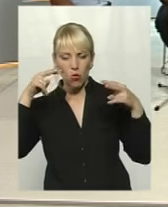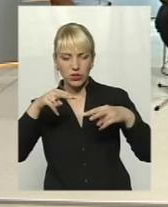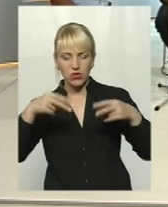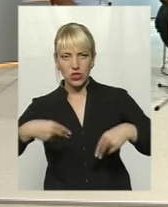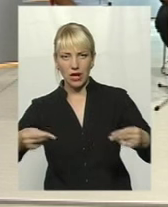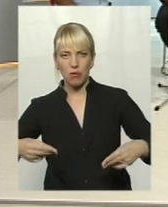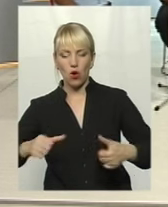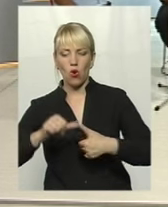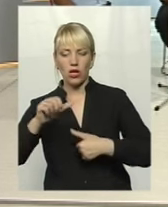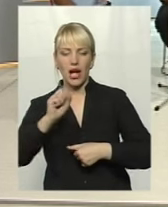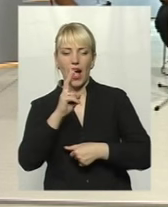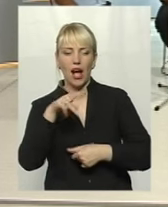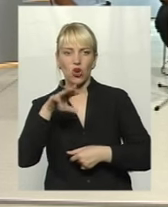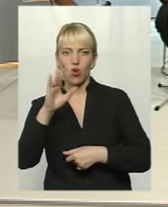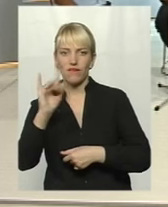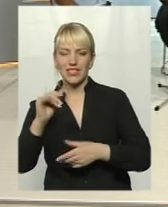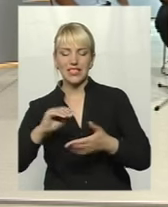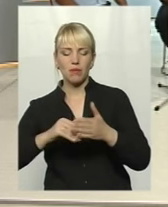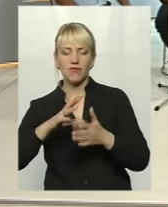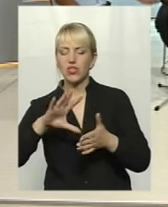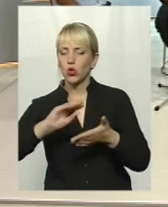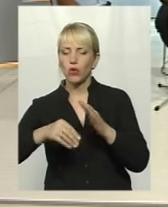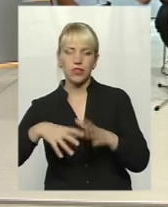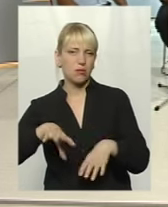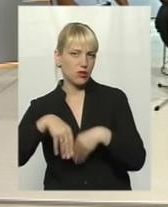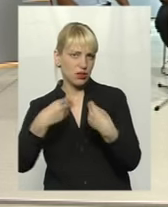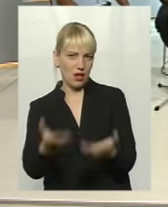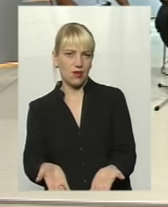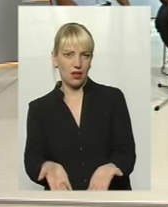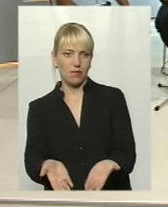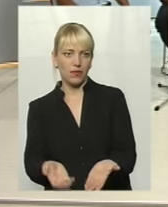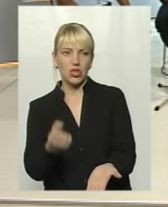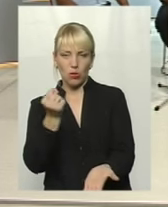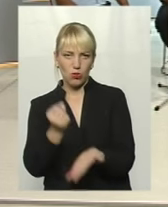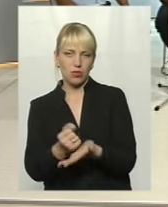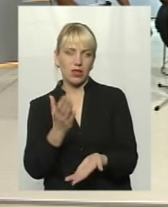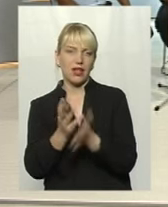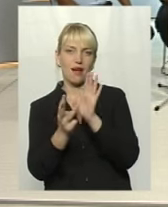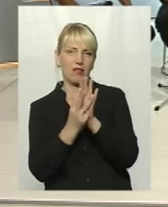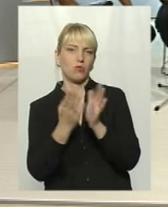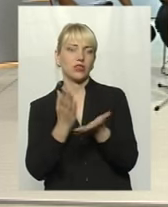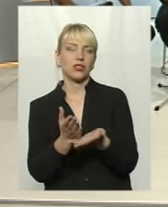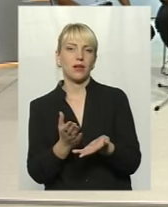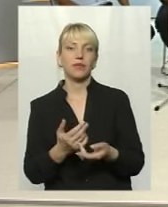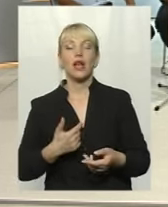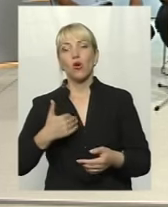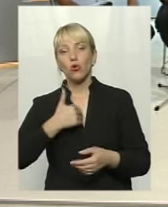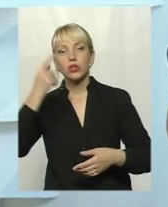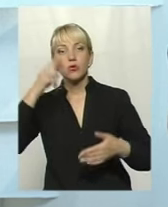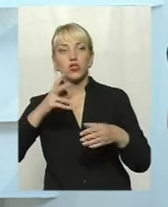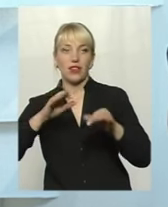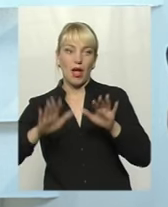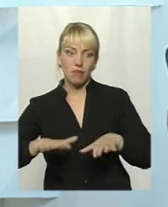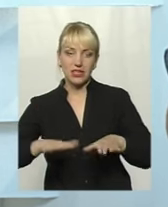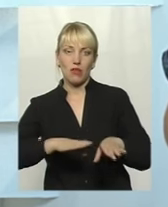окрім актових записів. Всі довідки, любого характеру ми даємо. Питання, які будуть. Що ж, хочеться сподіватися, що на місцевому рівні все